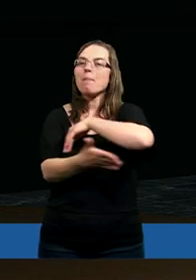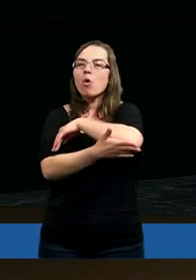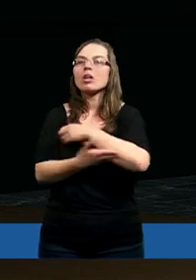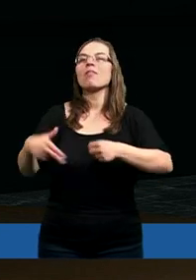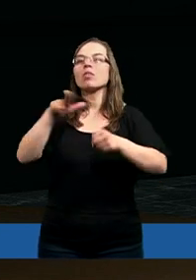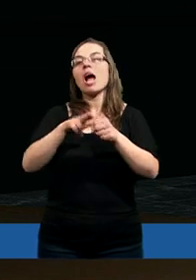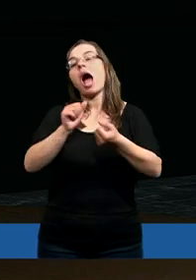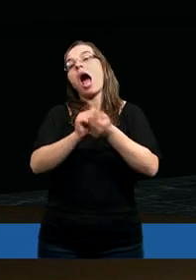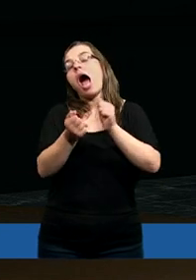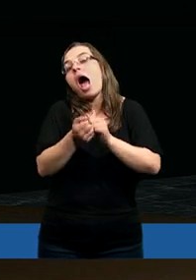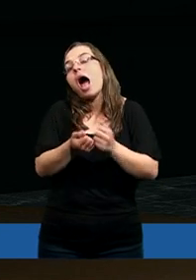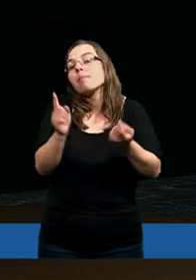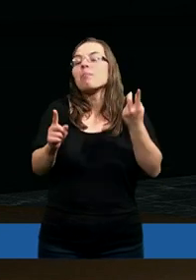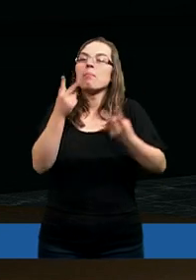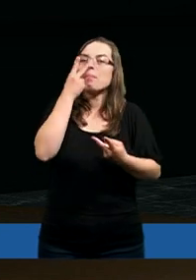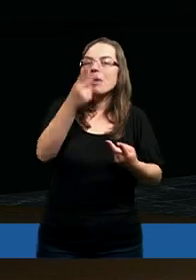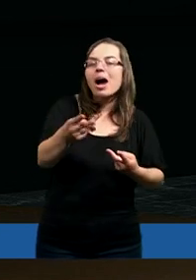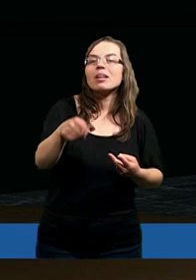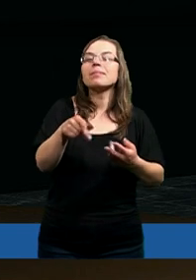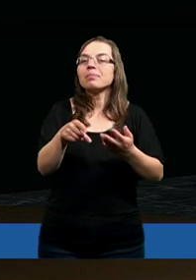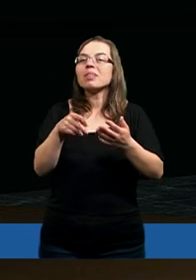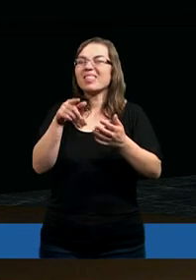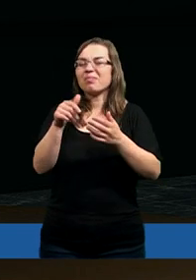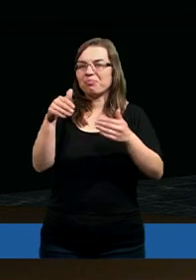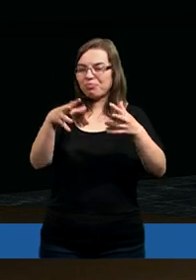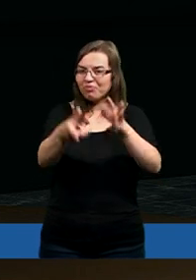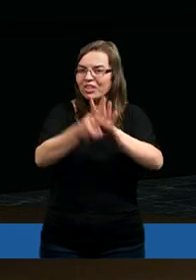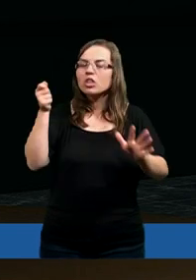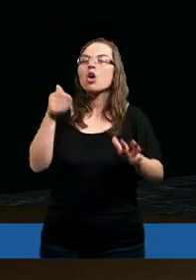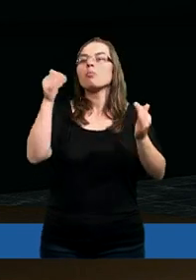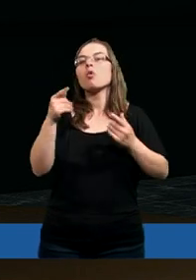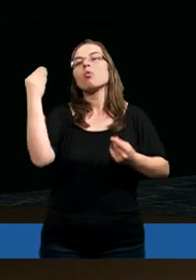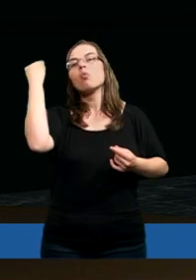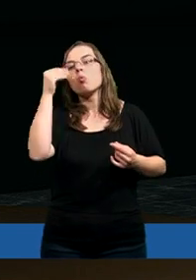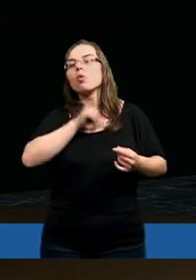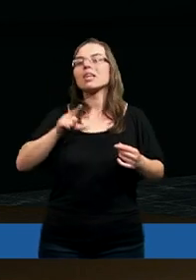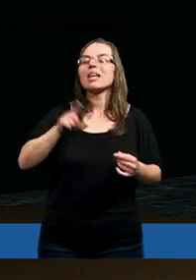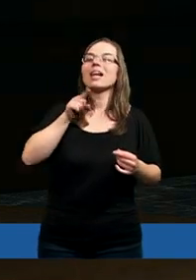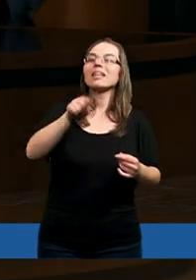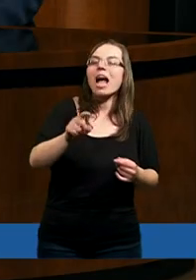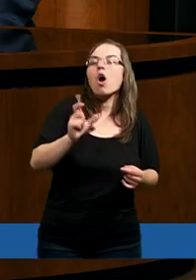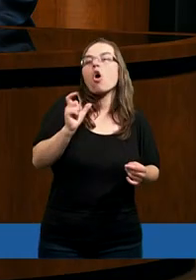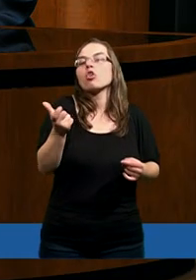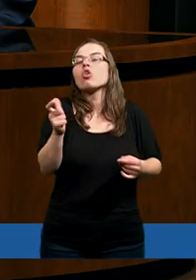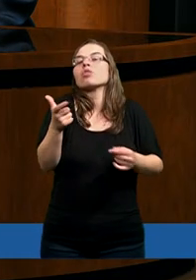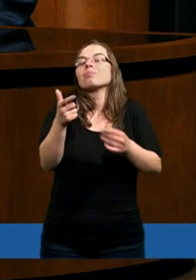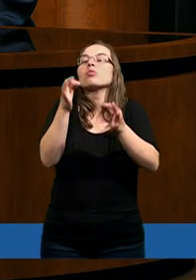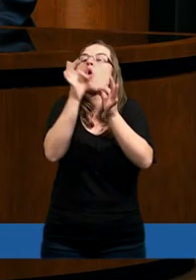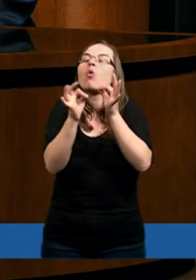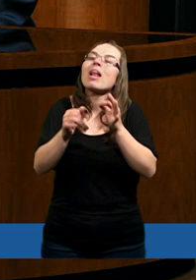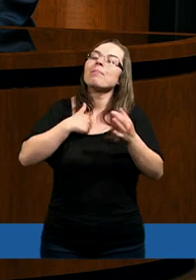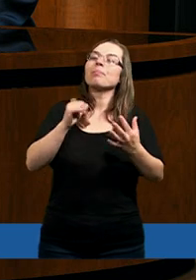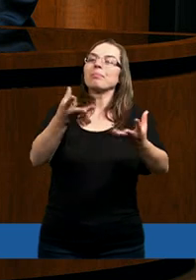którego, albo patrząc na niego, możemy się uczyć czegoś doskonałego.